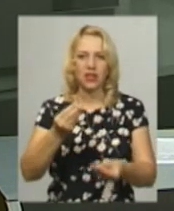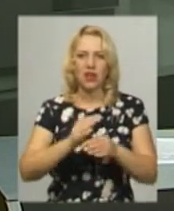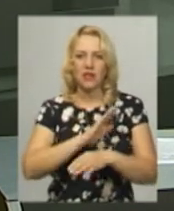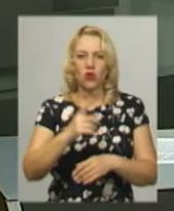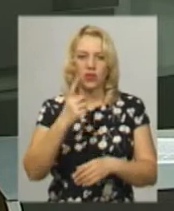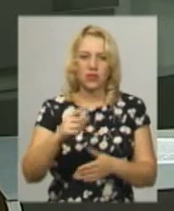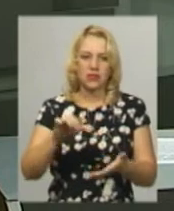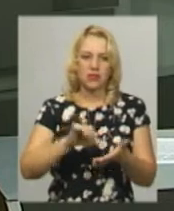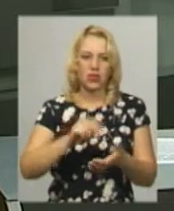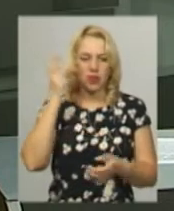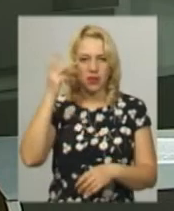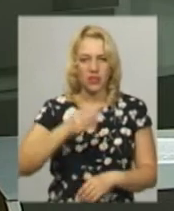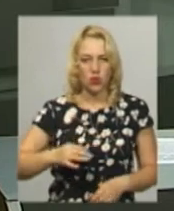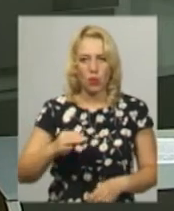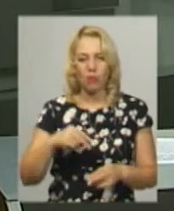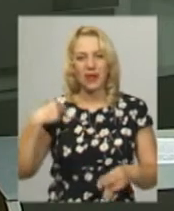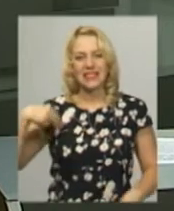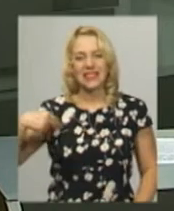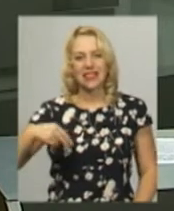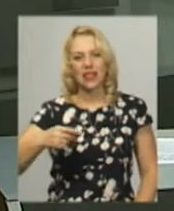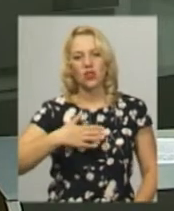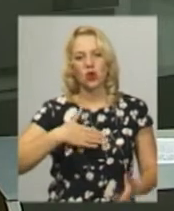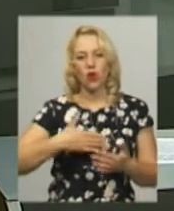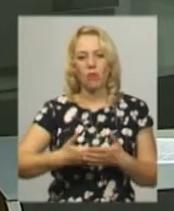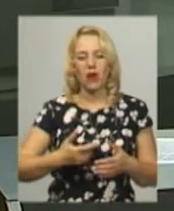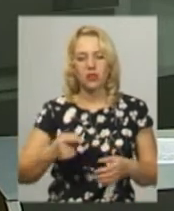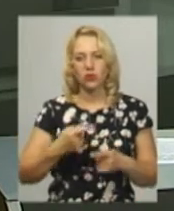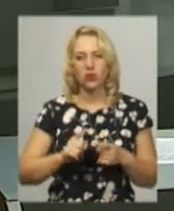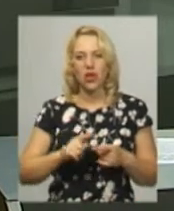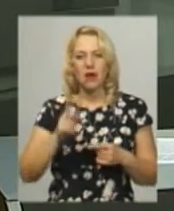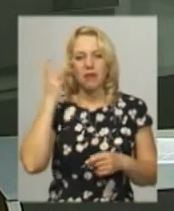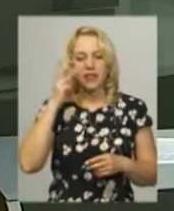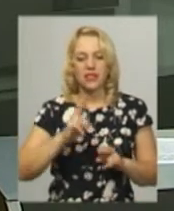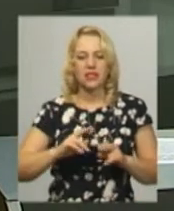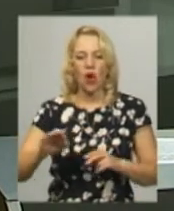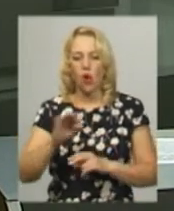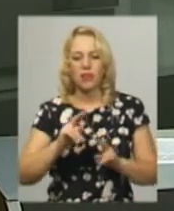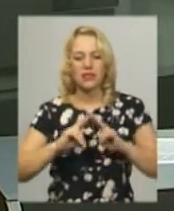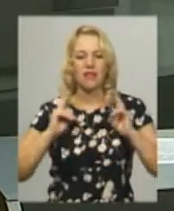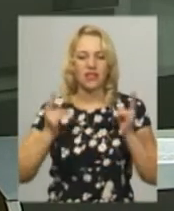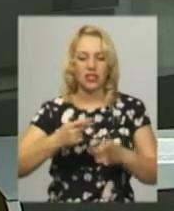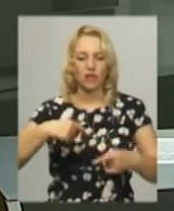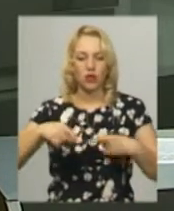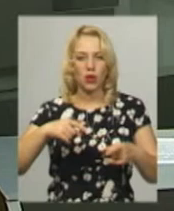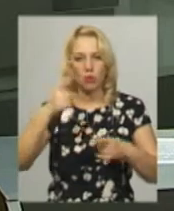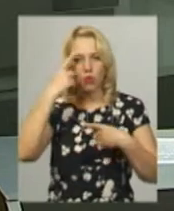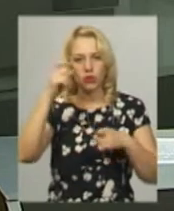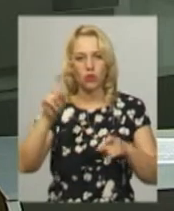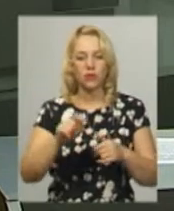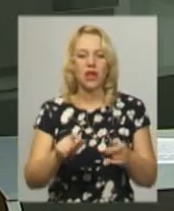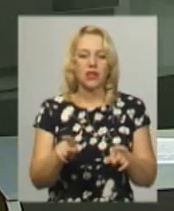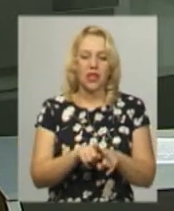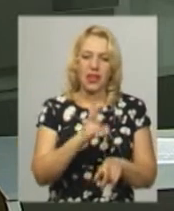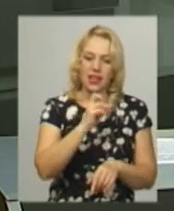представник Хмельницької області. Президент громадської спілки Хмельницька обласна федерація футболу Ігор Хіблін повідомив, крім уродженця